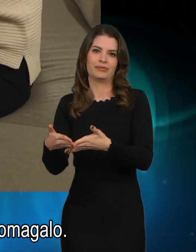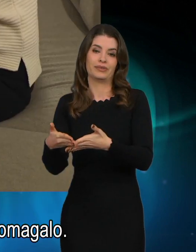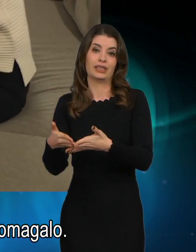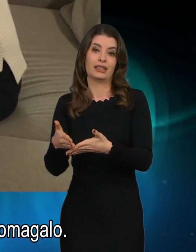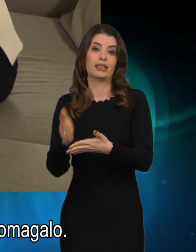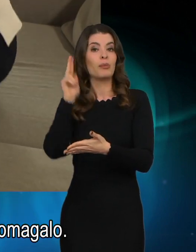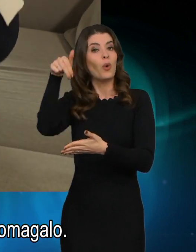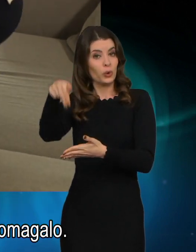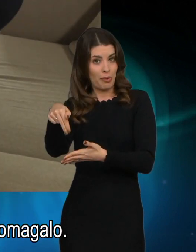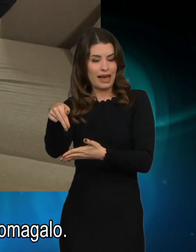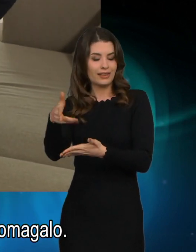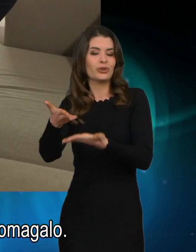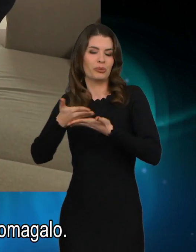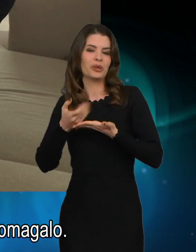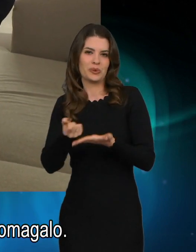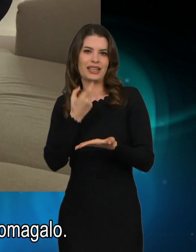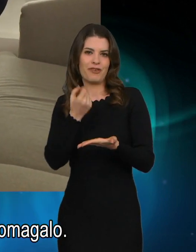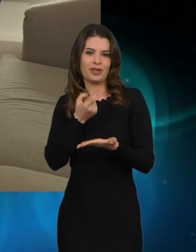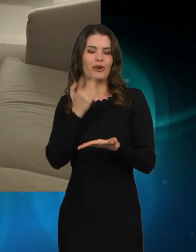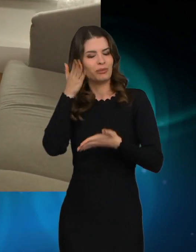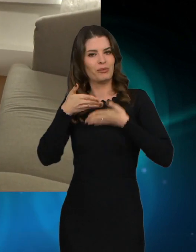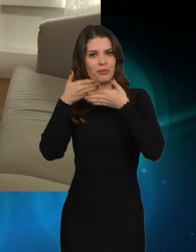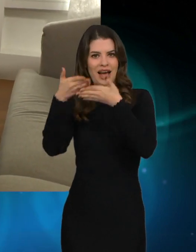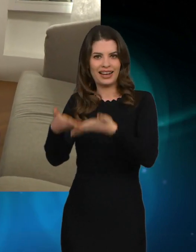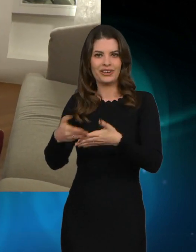dobije tudi on zdravelo, ki mu bo pomagalo.